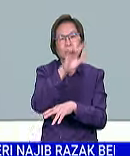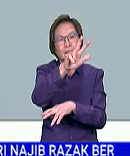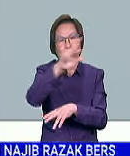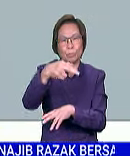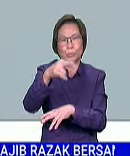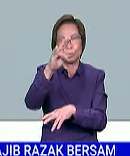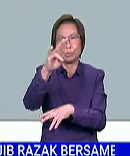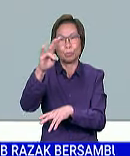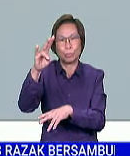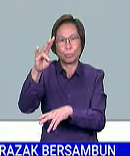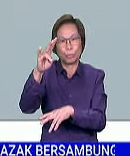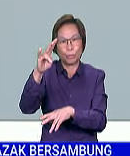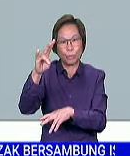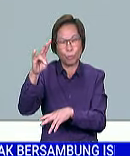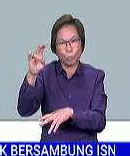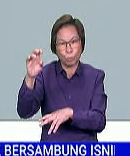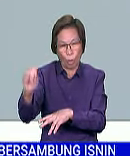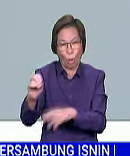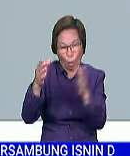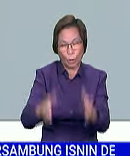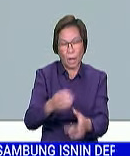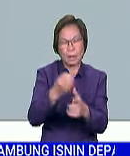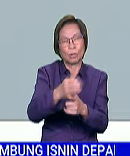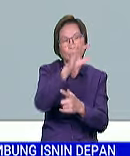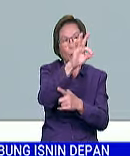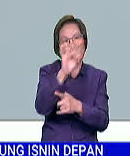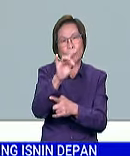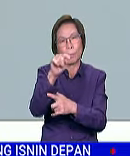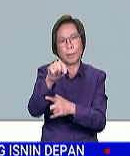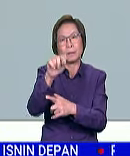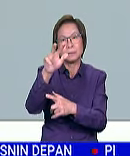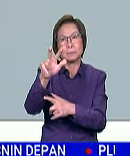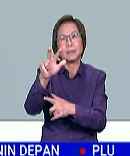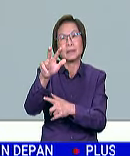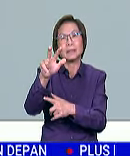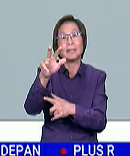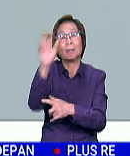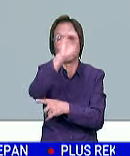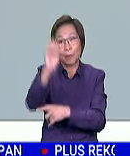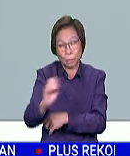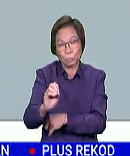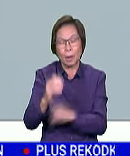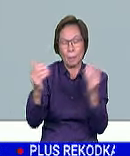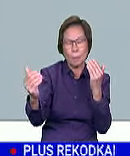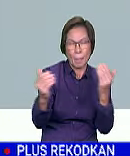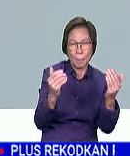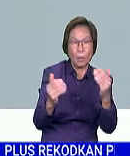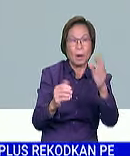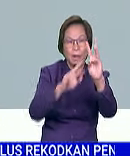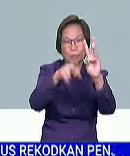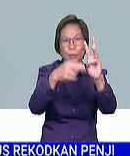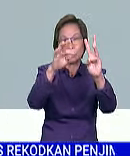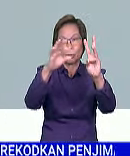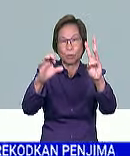calon mendapat lulus penuh atau 98.93% berbanding seramai 6